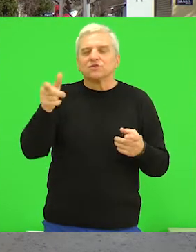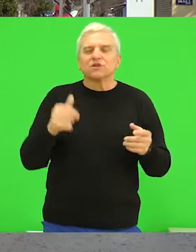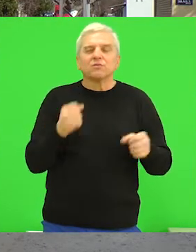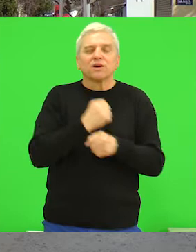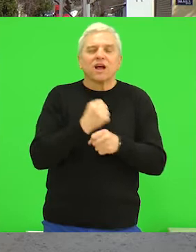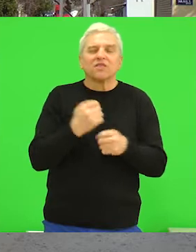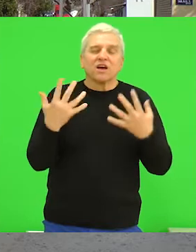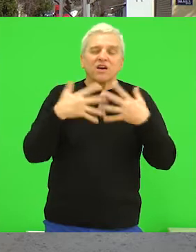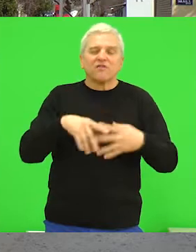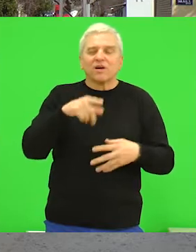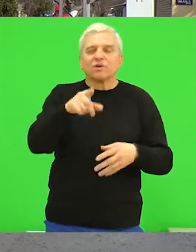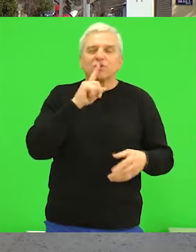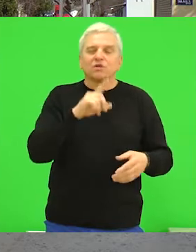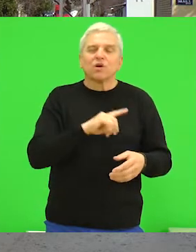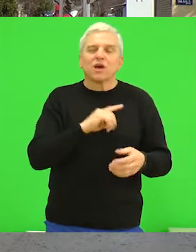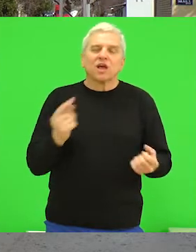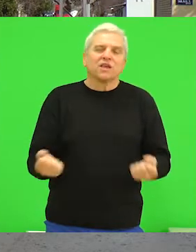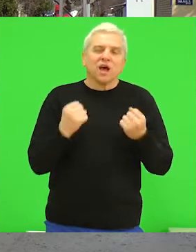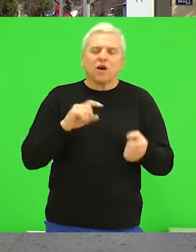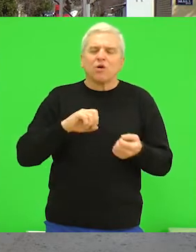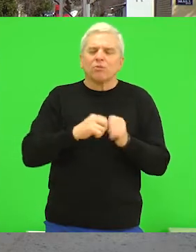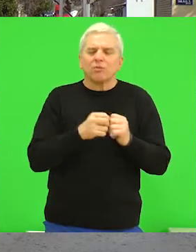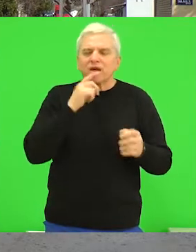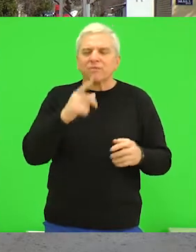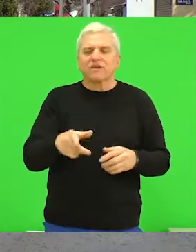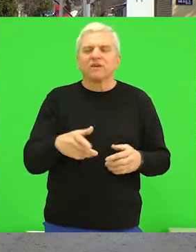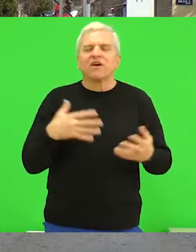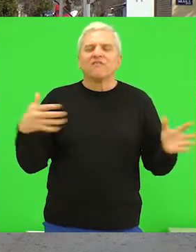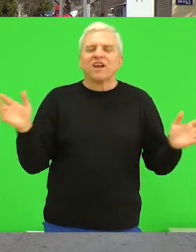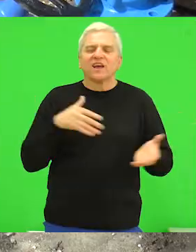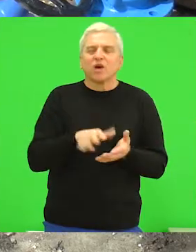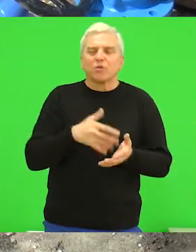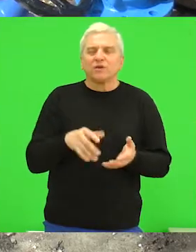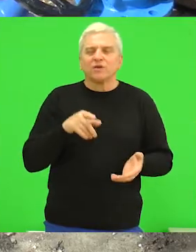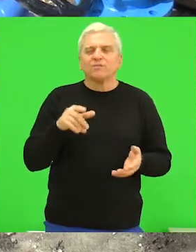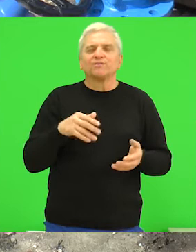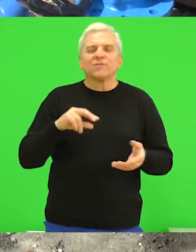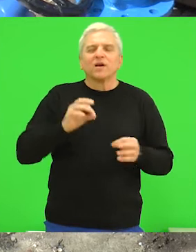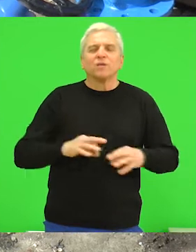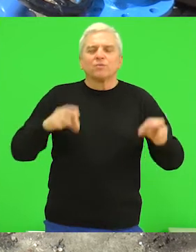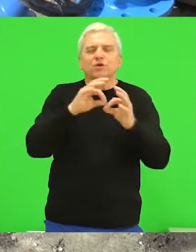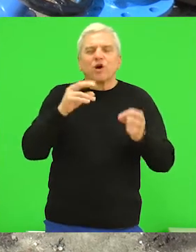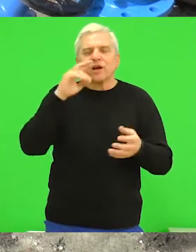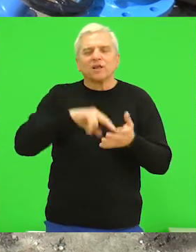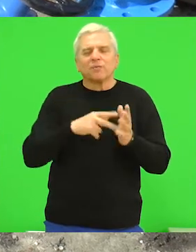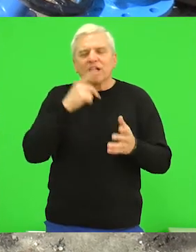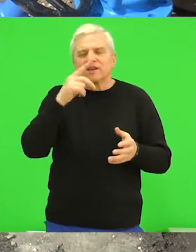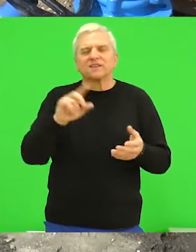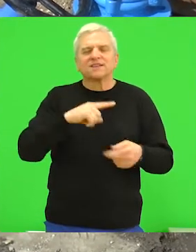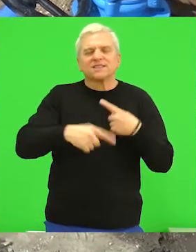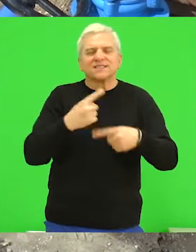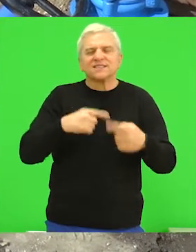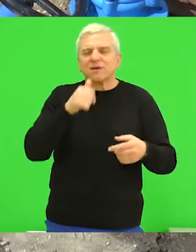zaustavljamo vrat fabrike što izaziva havarije i izaziva velike gubitke. Projekat predviđa zamenu vodovodnih